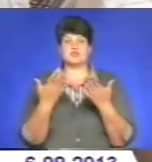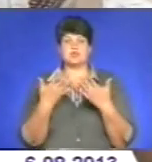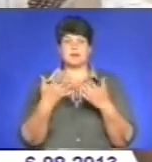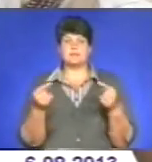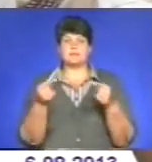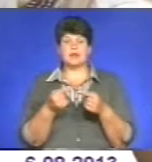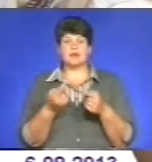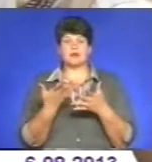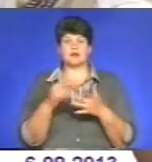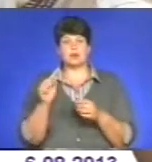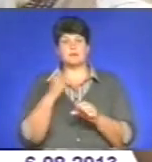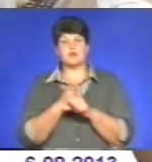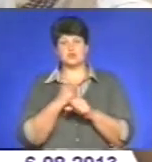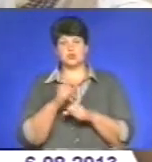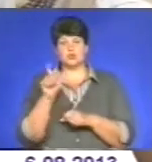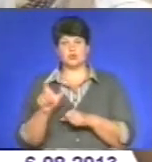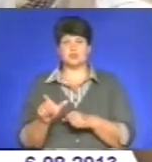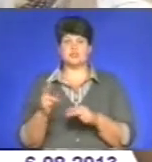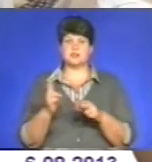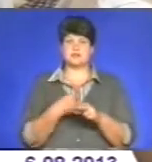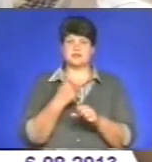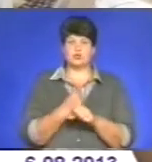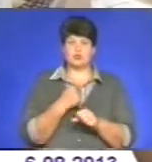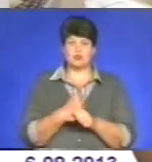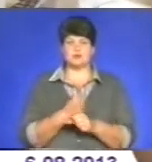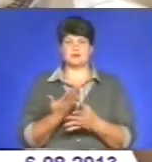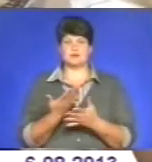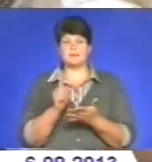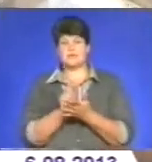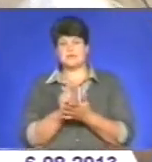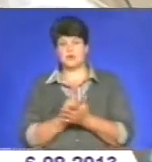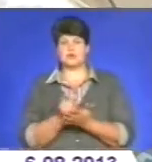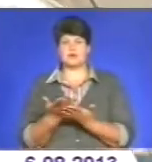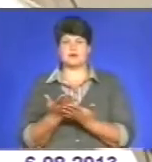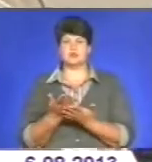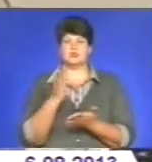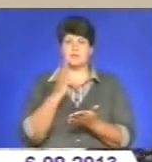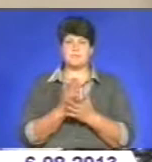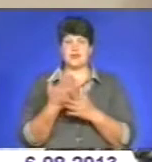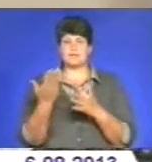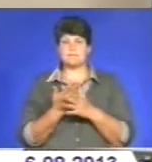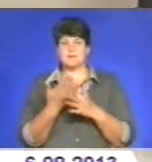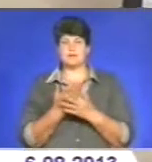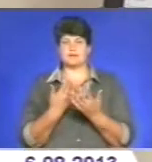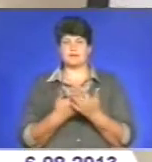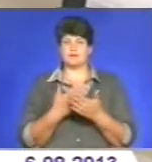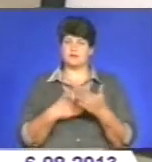тобто працює особа чи безробітна, або пенсіонер, чи має якісь пільгові категорії.